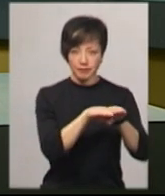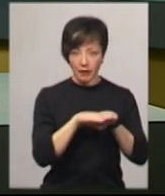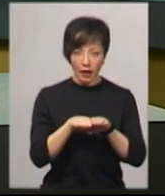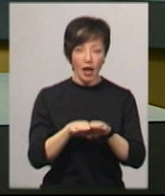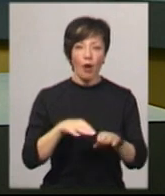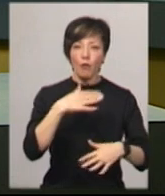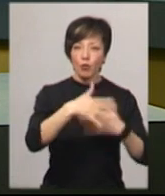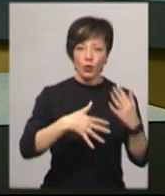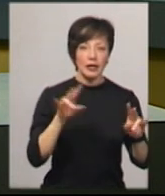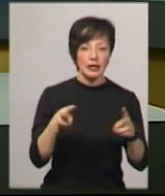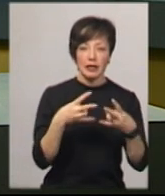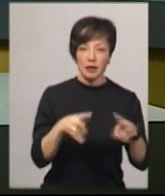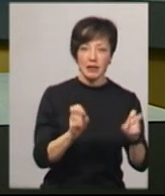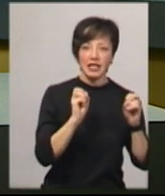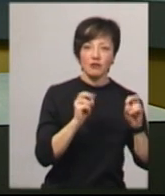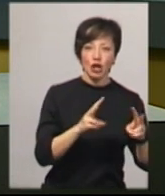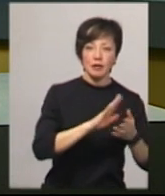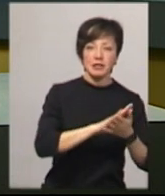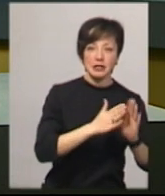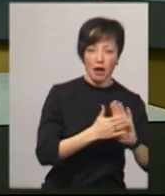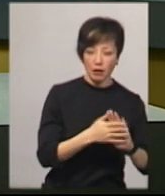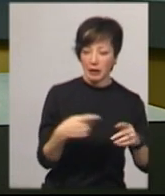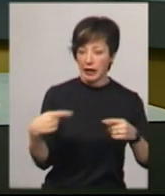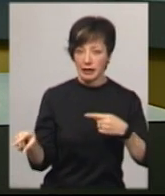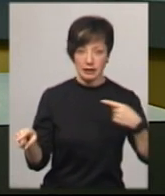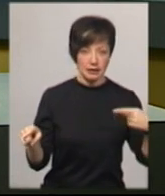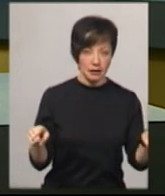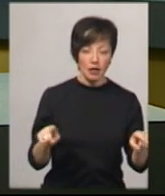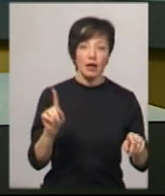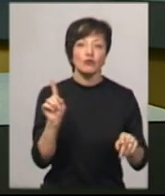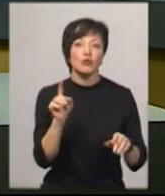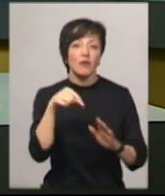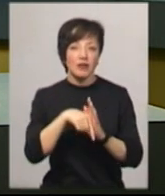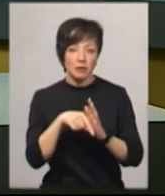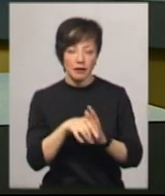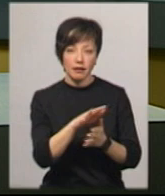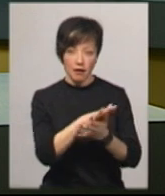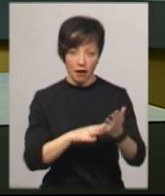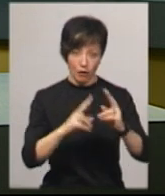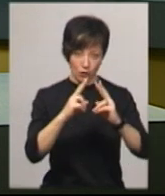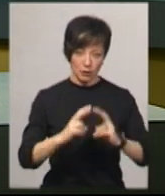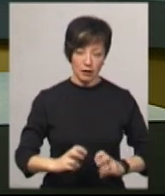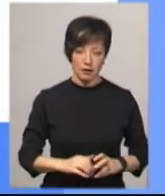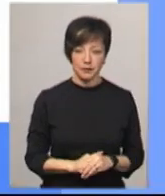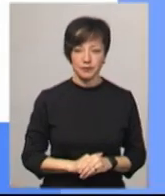надзвичайним станом, просить прем'єр Денис Шмигаль. Це різні речі, в чому відмінність розбиралась Дар'я Проказа.